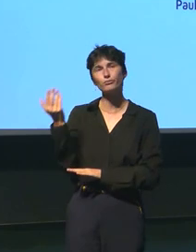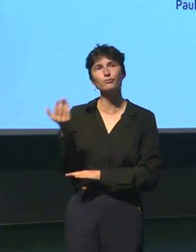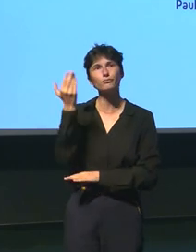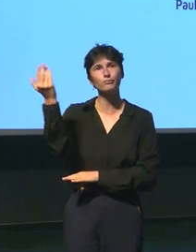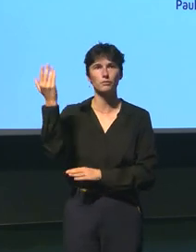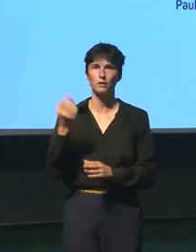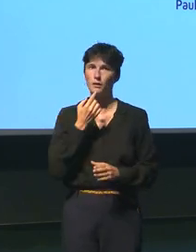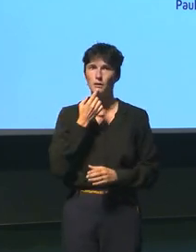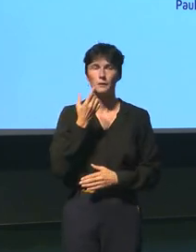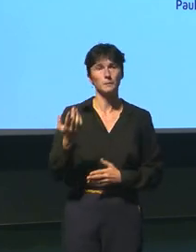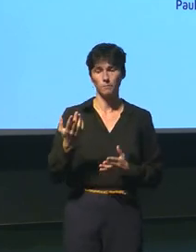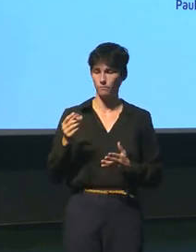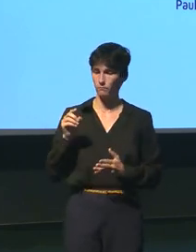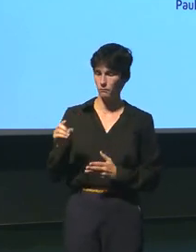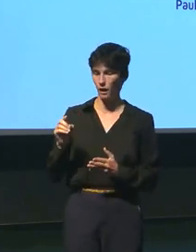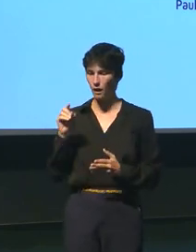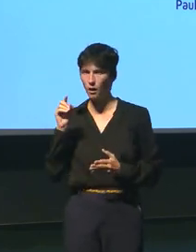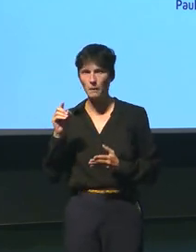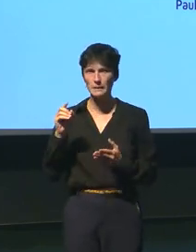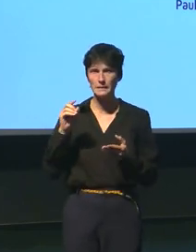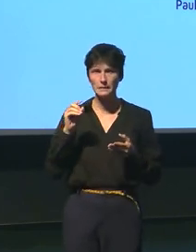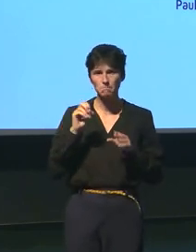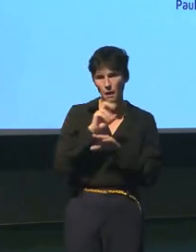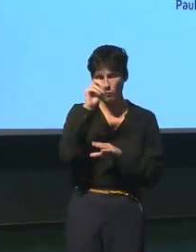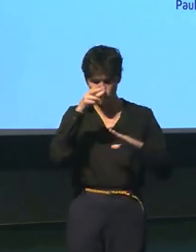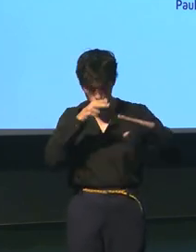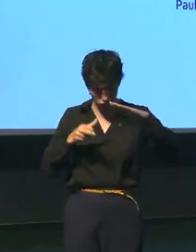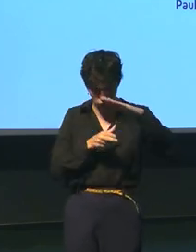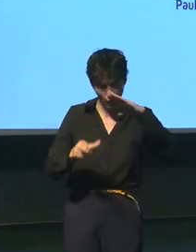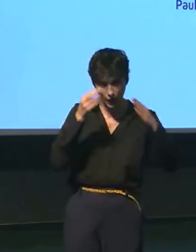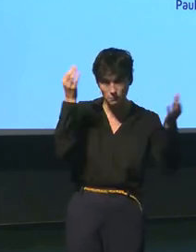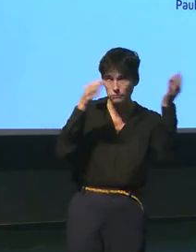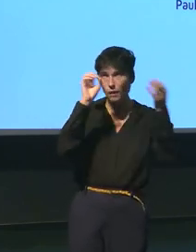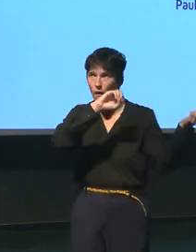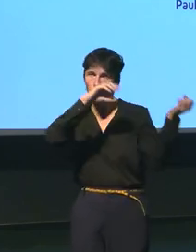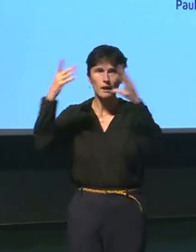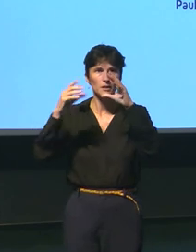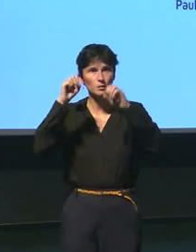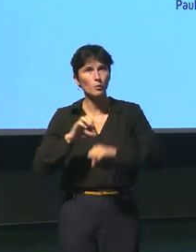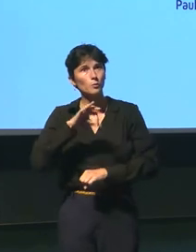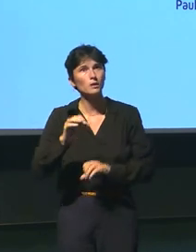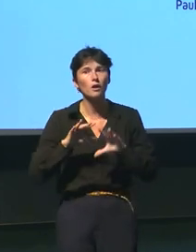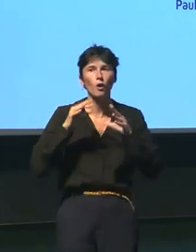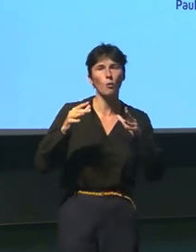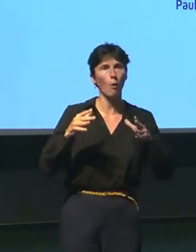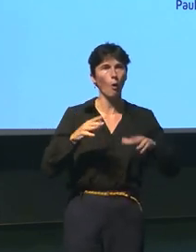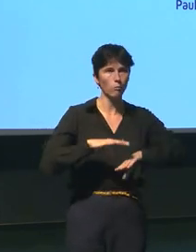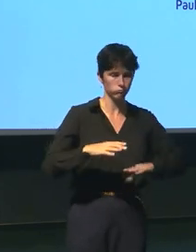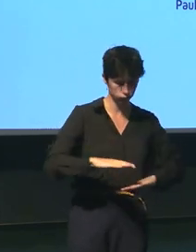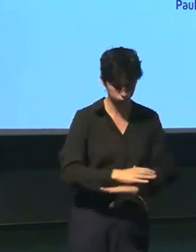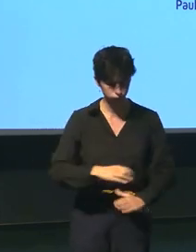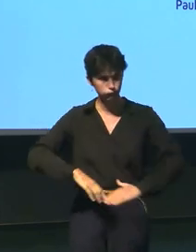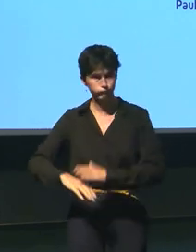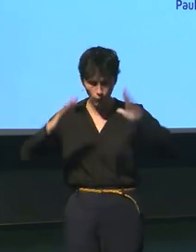de sa capacité à imaginer l'exploration sous-marin y compris d'ailleurs à l'aide de Scarfond qui venait d'être imaginé à son